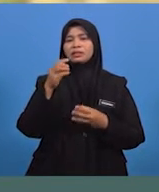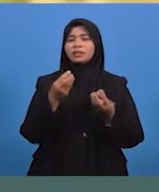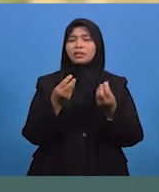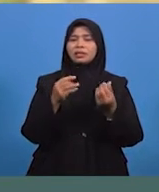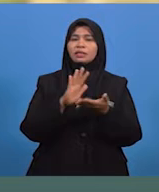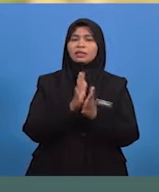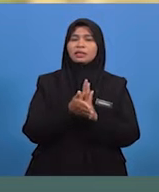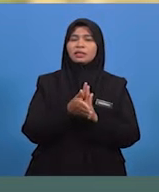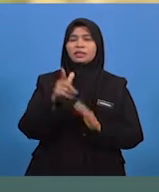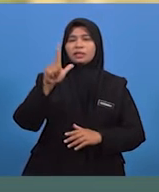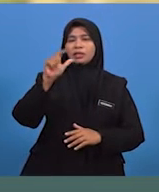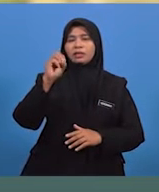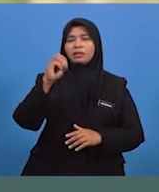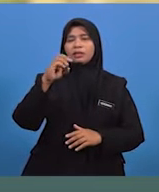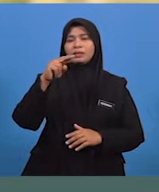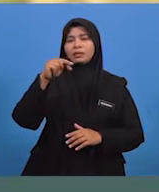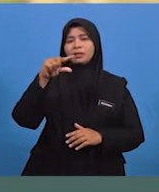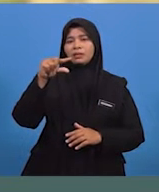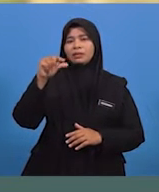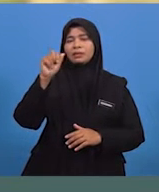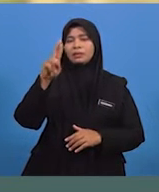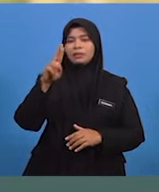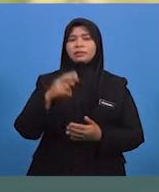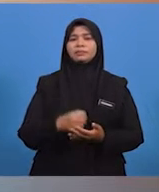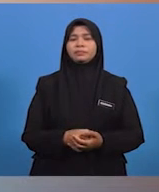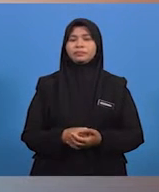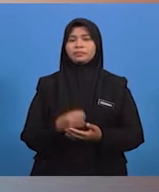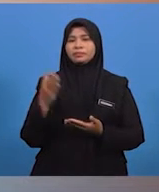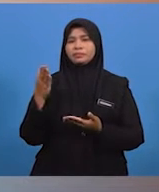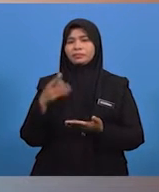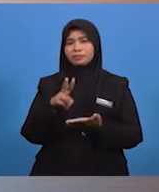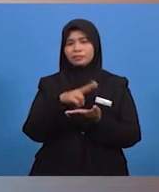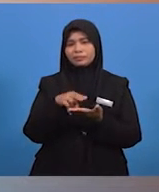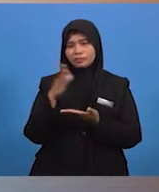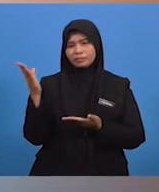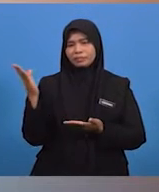menjadi longgar seperti yang anda dapat lihat dalam klip video ini.